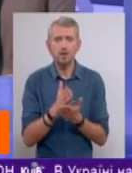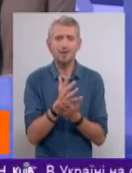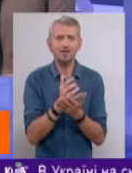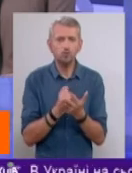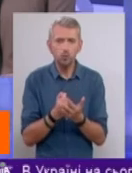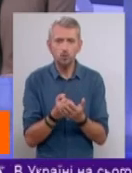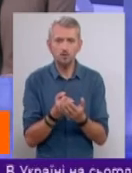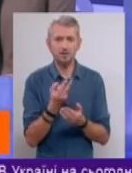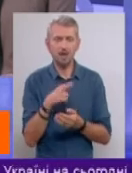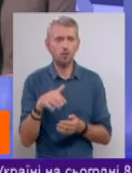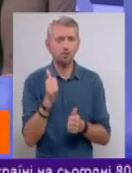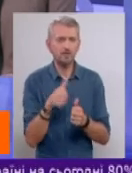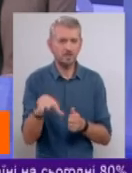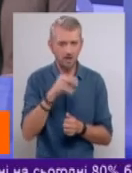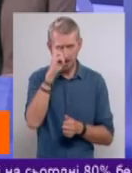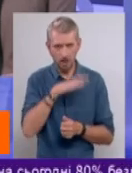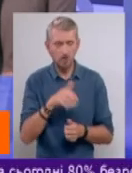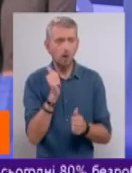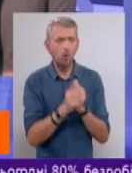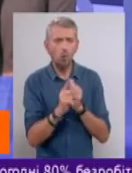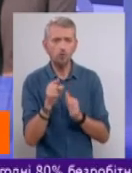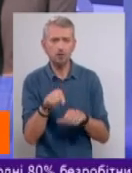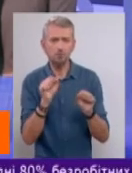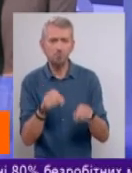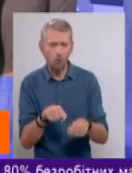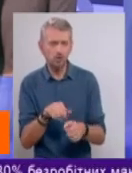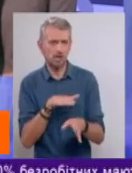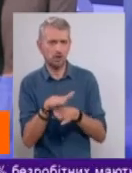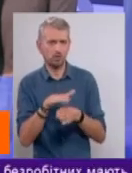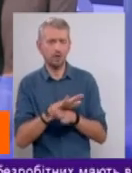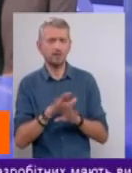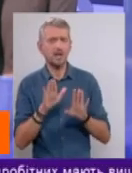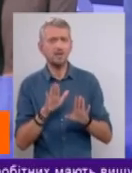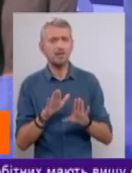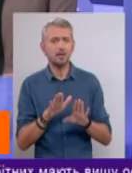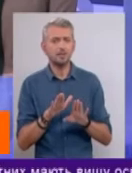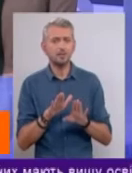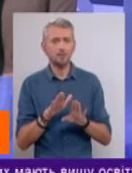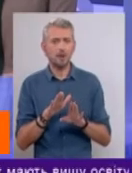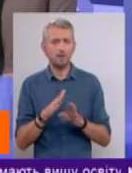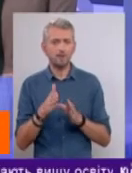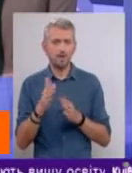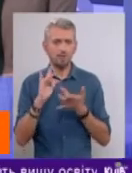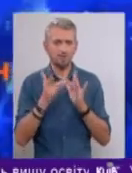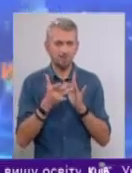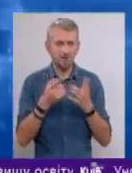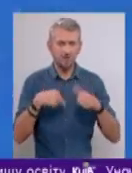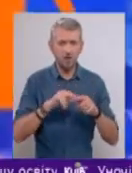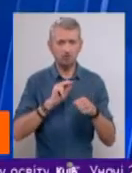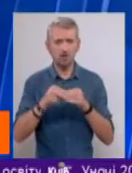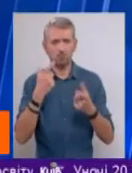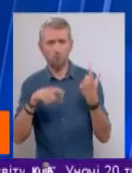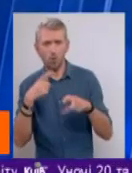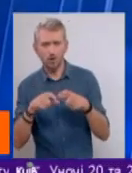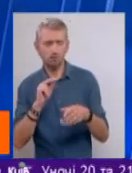цієї країни. Кожного. Ти можеш реалізуватися. Не тільки в віртуальній сфері, через блогерство, через